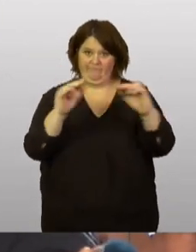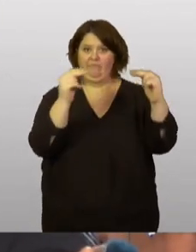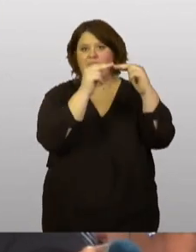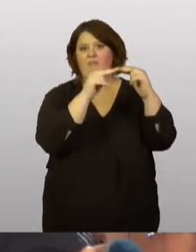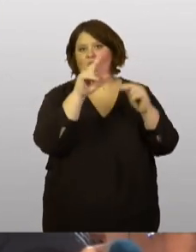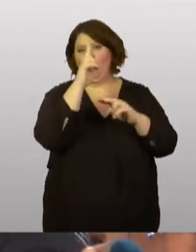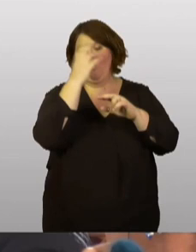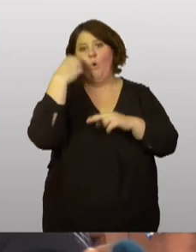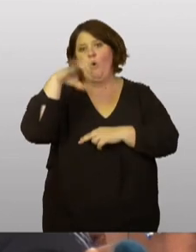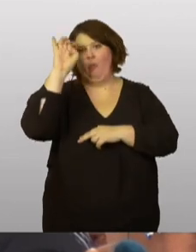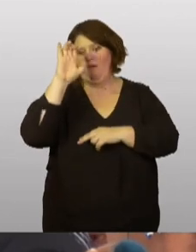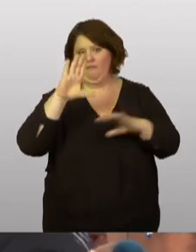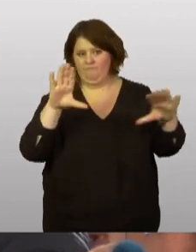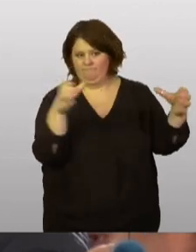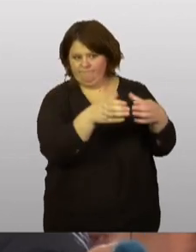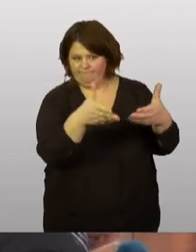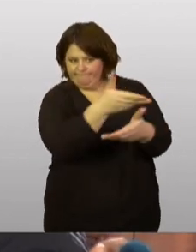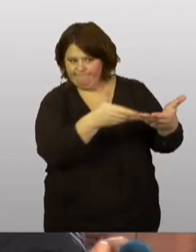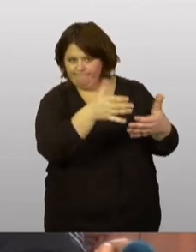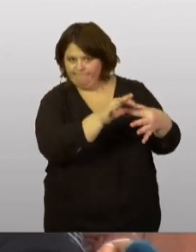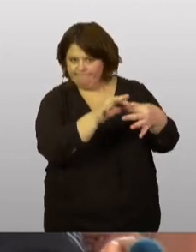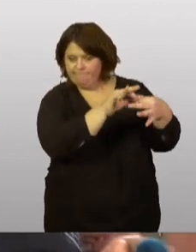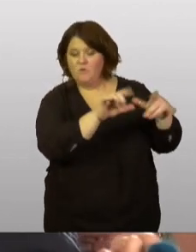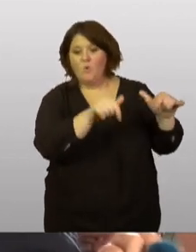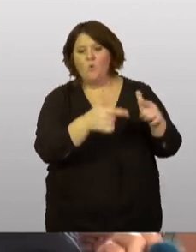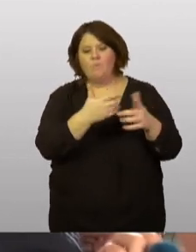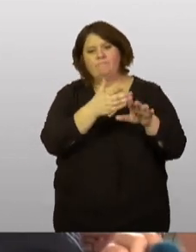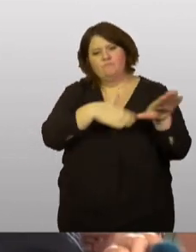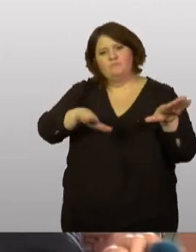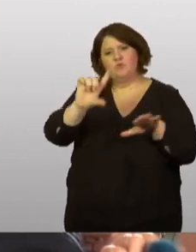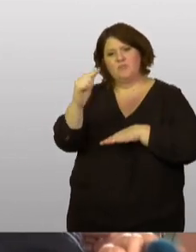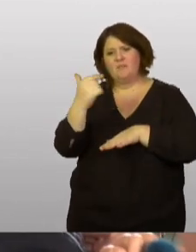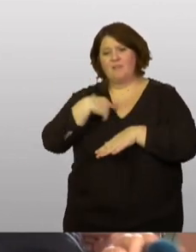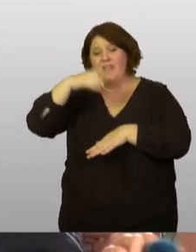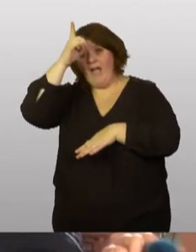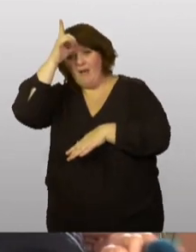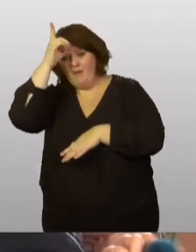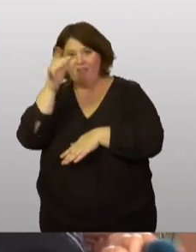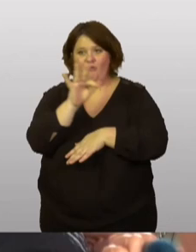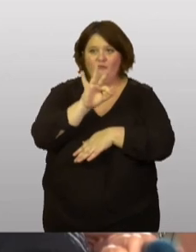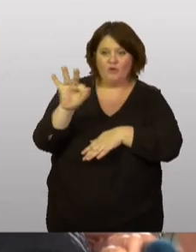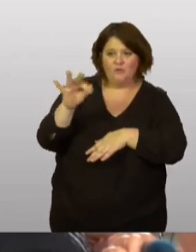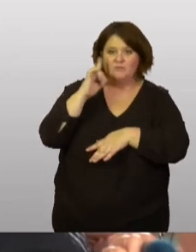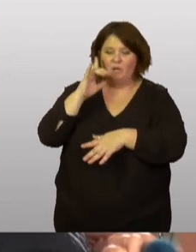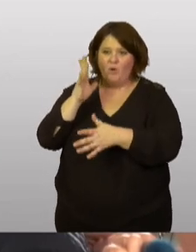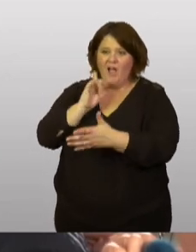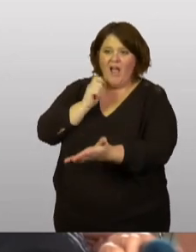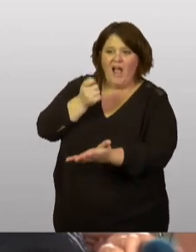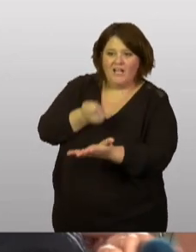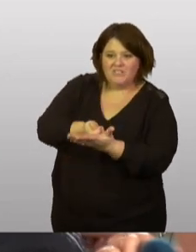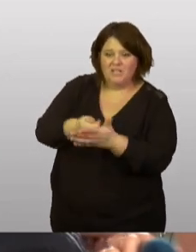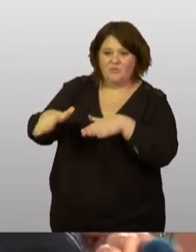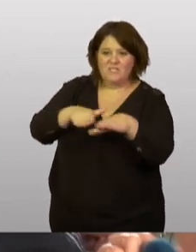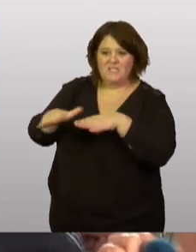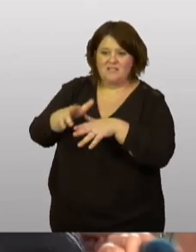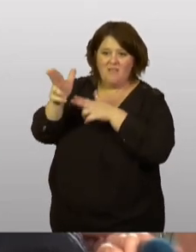coordonner ça. Et la deuxième, il y a une différence d'appréciation entre l'Allemagne et la France concernant l'achat d'armes, de systèmes d